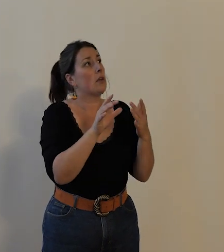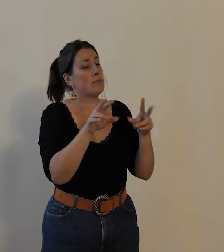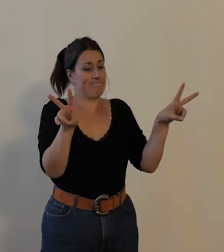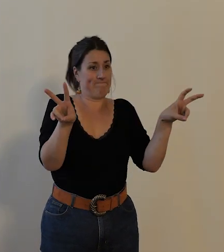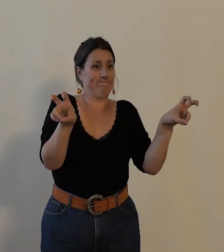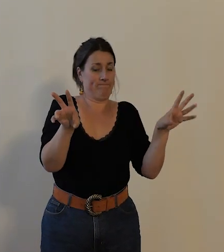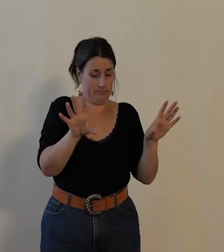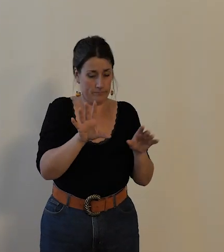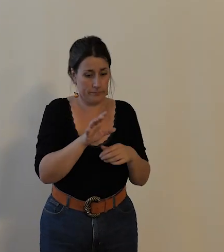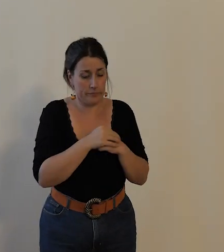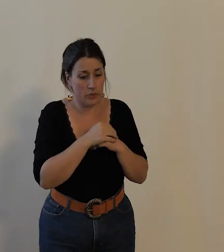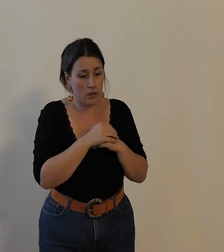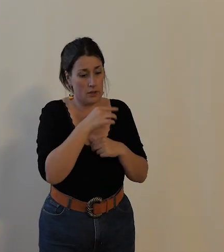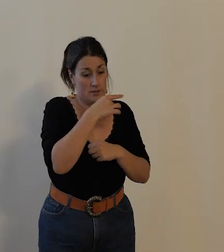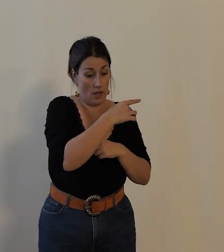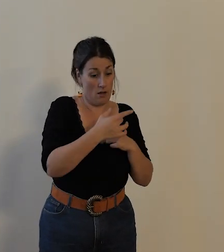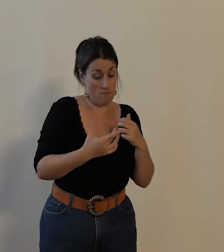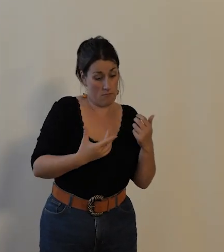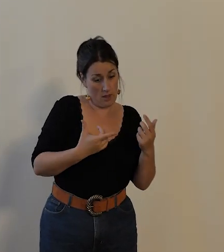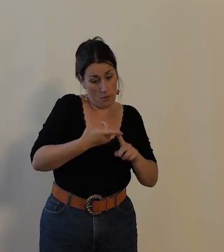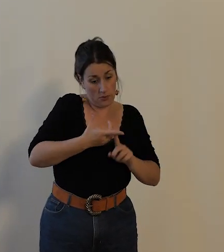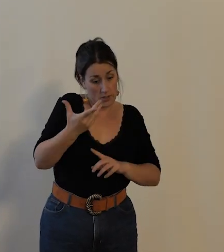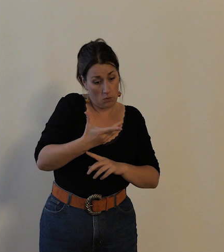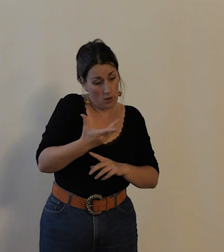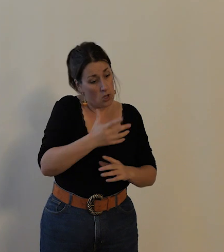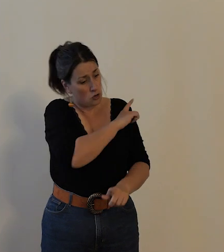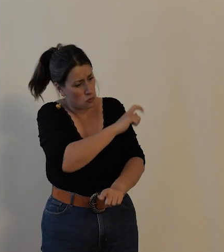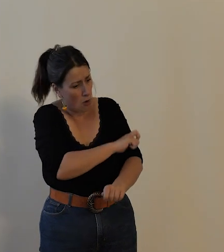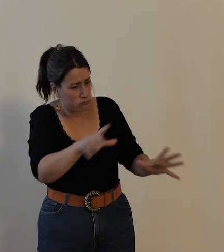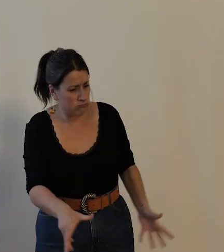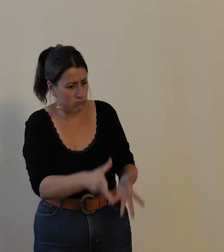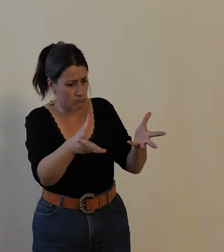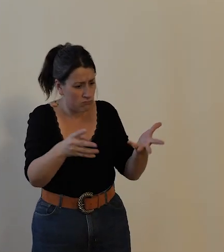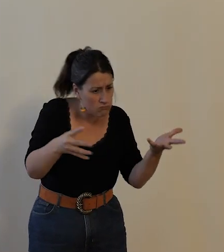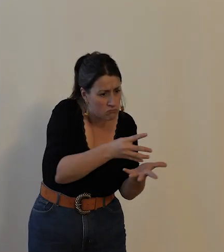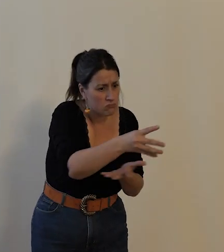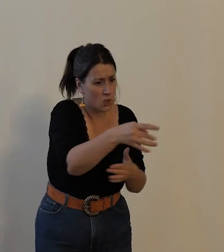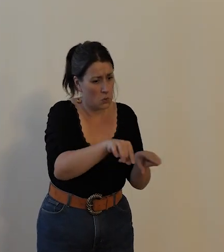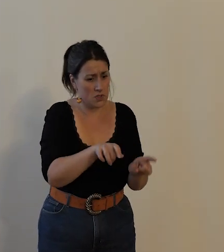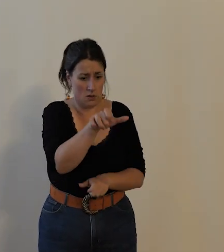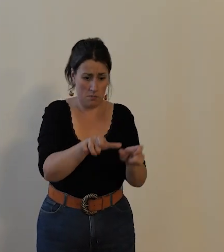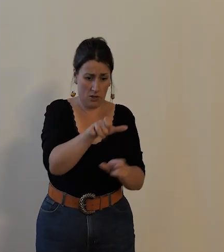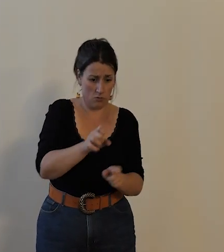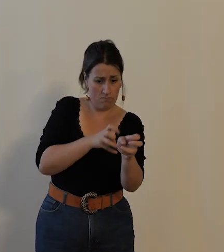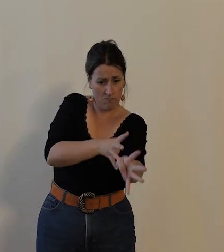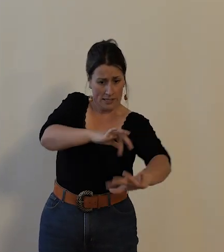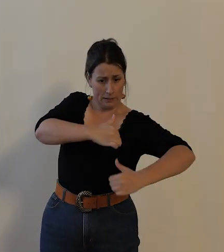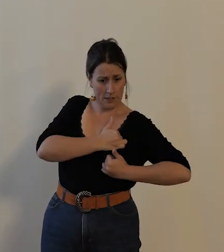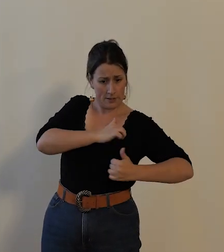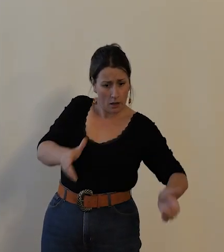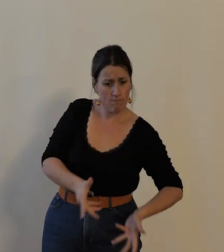c'est favoriser l'encouragement du sport et de la préparation du cyclisme militaire